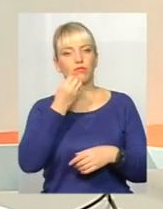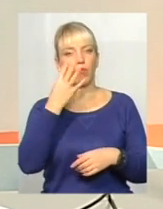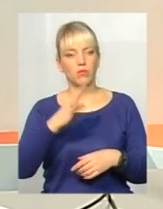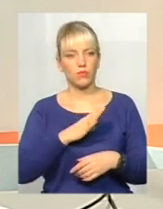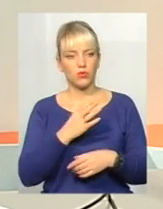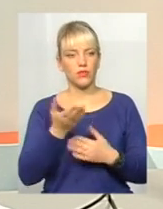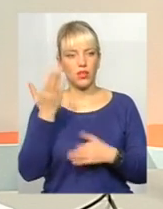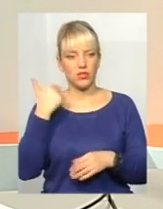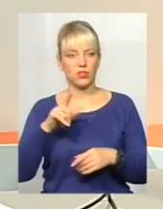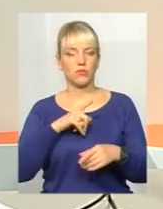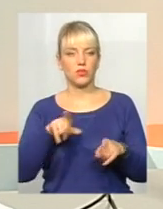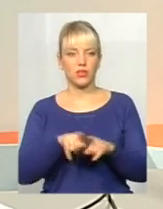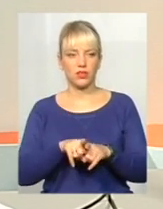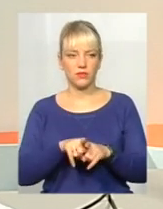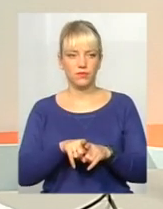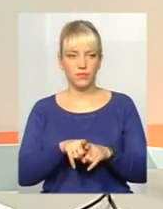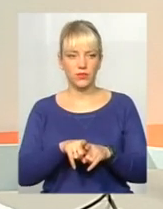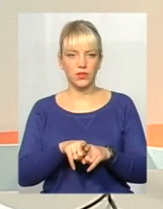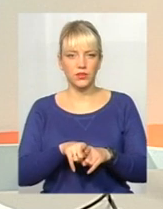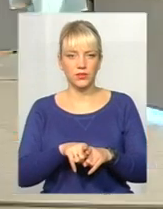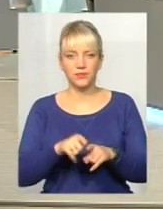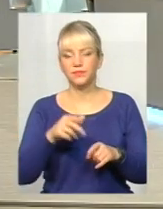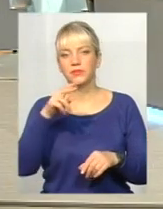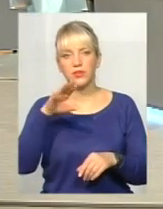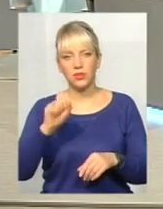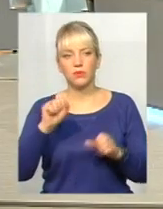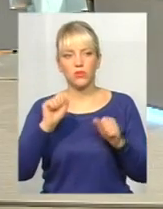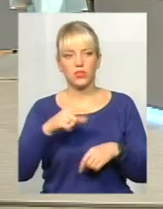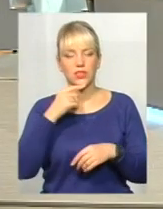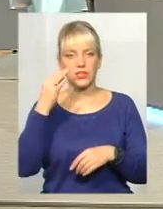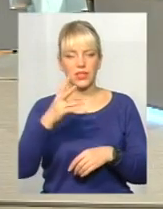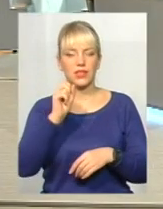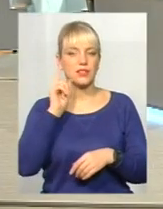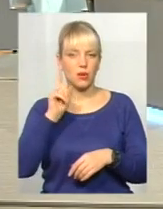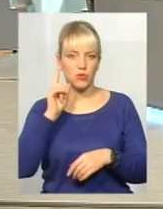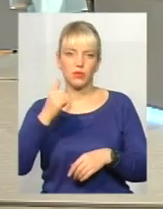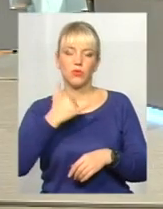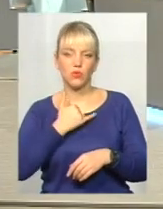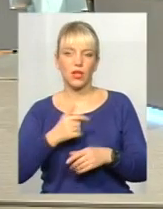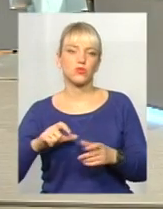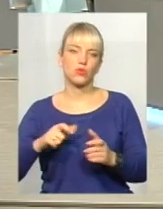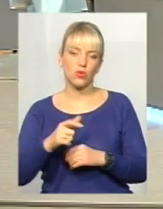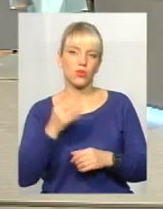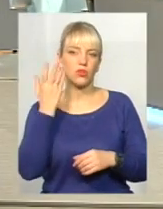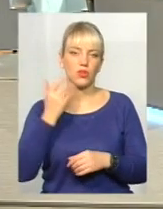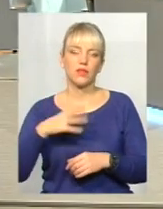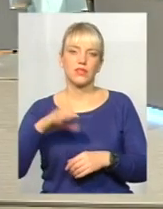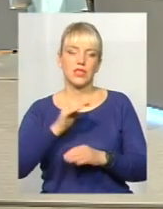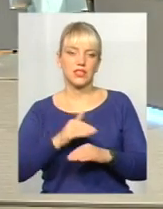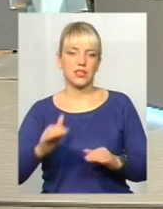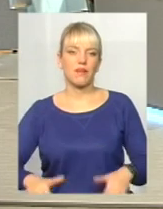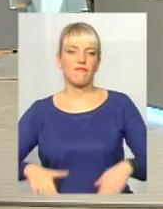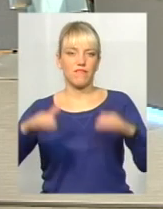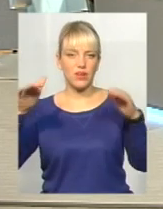раніше було ось Ми зараз можемо сказати, що, в принципі, з молодими в нас зараз дорога, і коли всі діти виростуть,